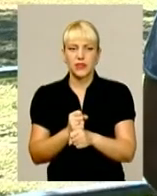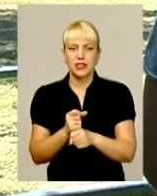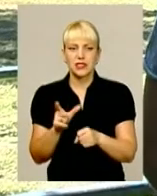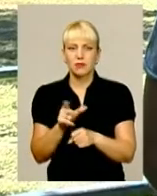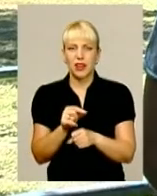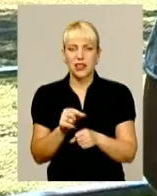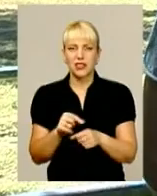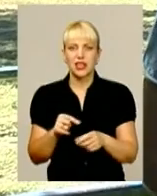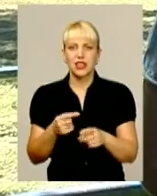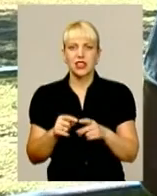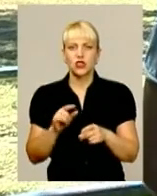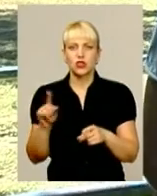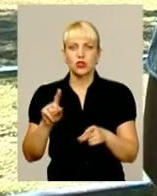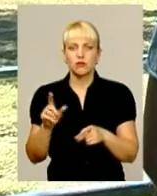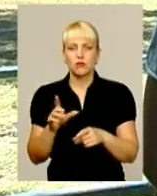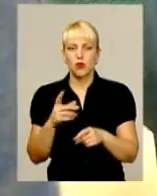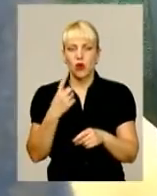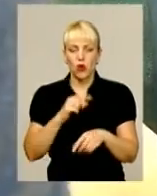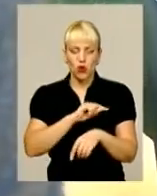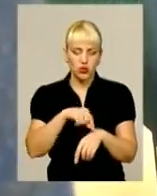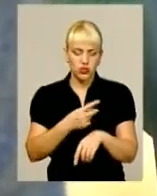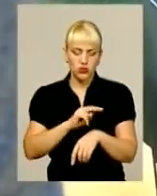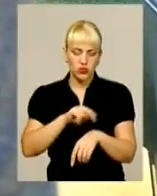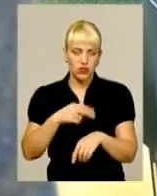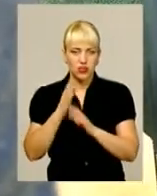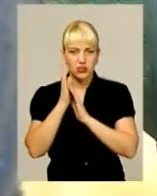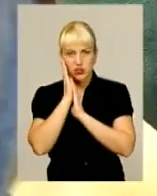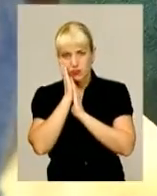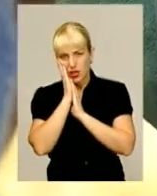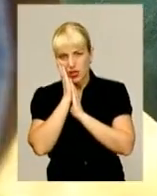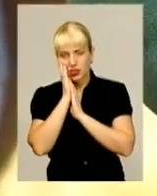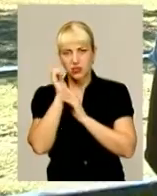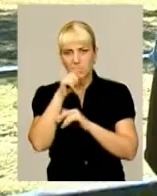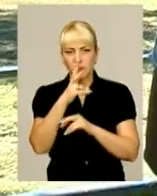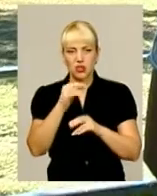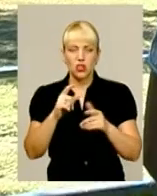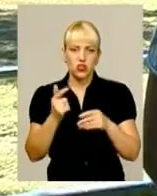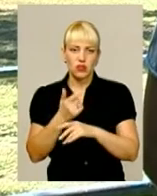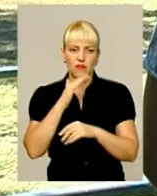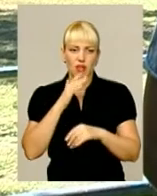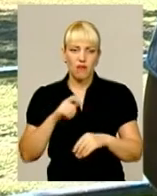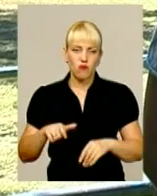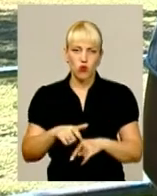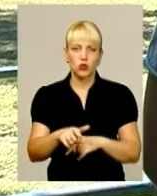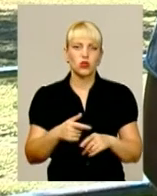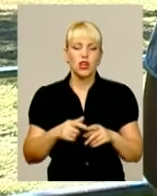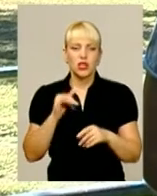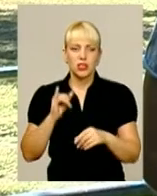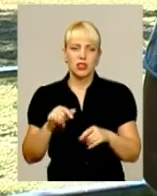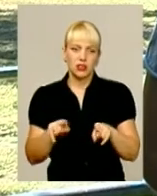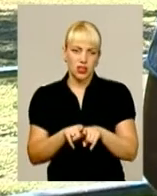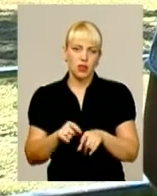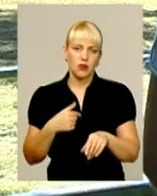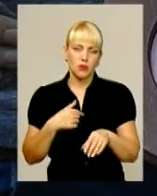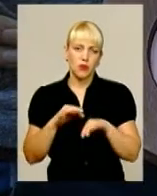приїжджали на канал, годину-два спали і знову ходили на воду. Отак і кожен день до нашого старту ми проводили наші